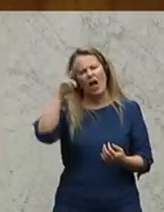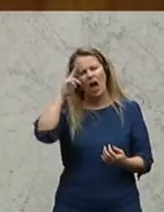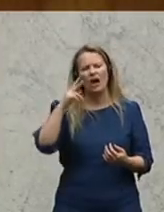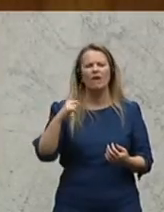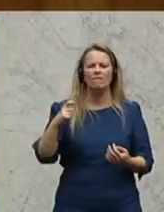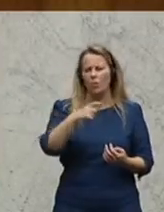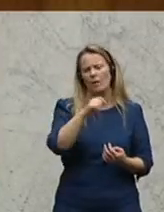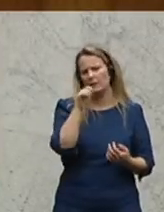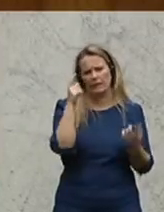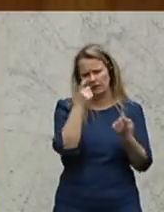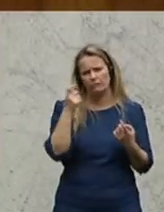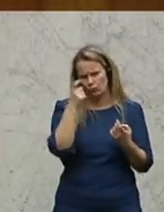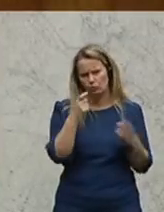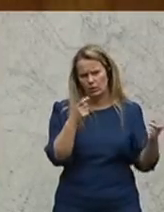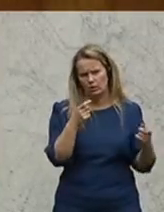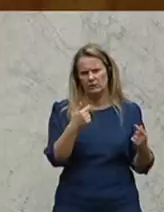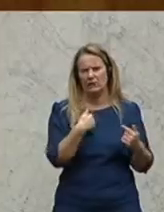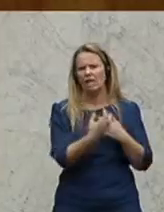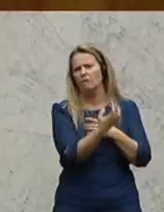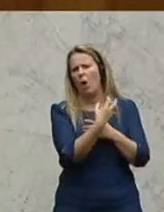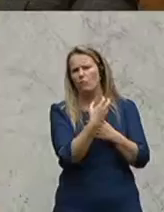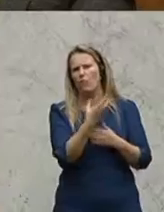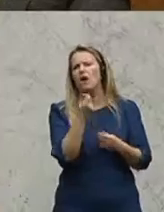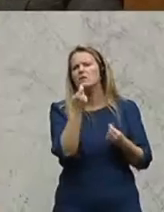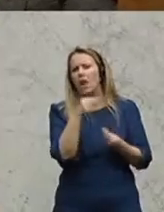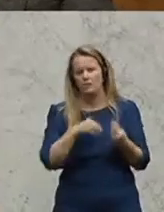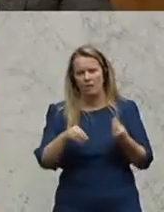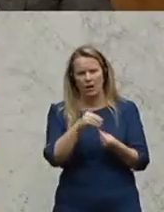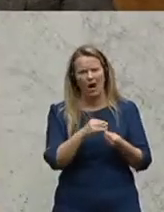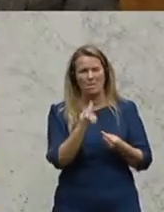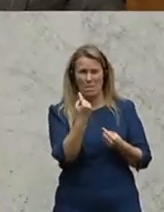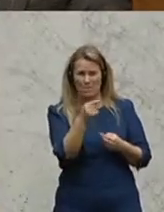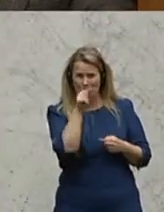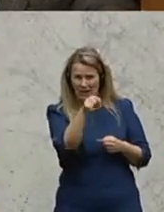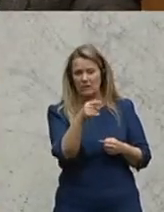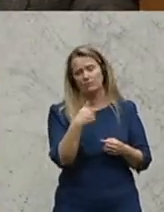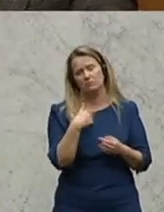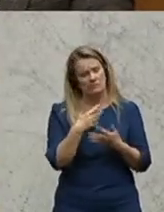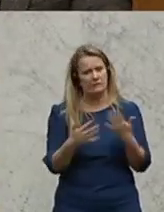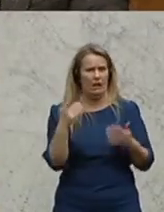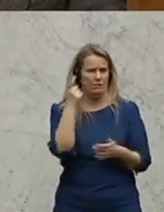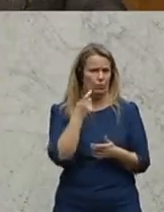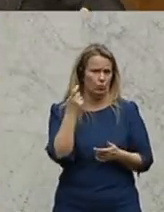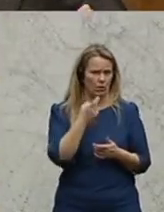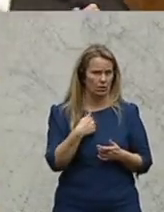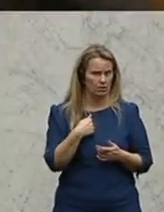Wurm hat es mich nicht gewundert, dass der mir Geldmacherei vorgeworfen hat, aber bei Ihnen wundert es mich total. Und Ihre